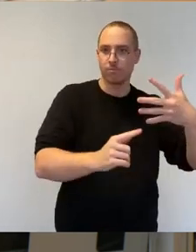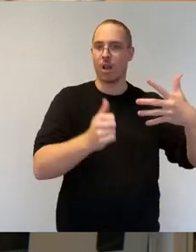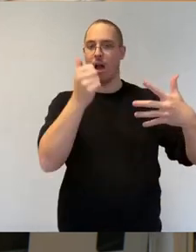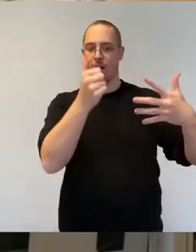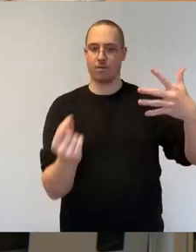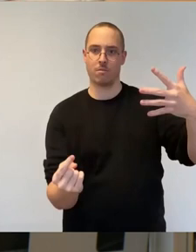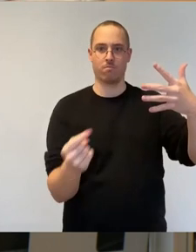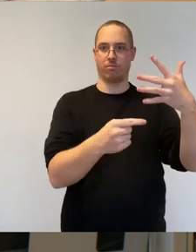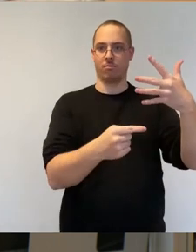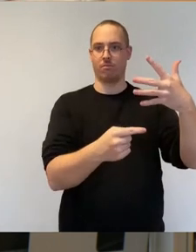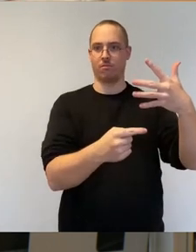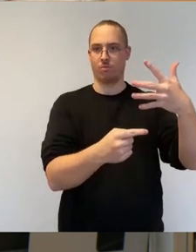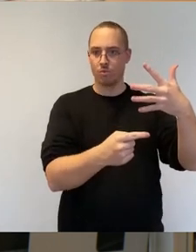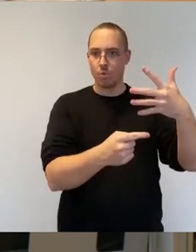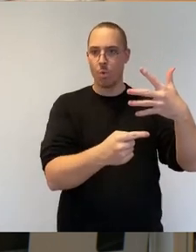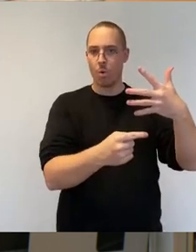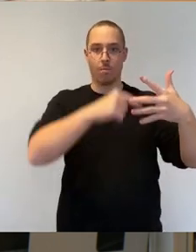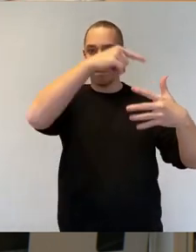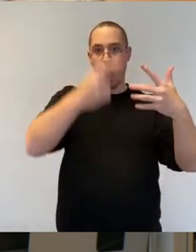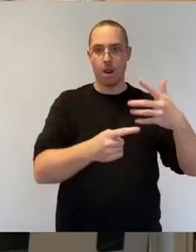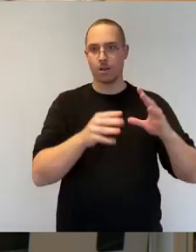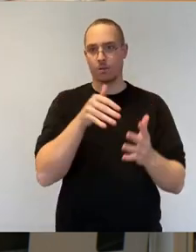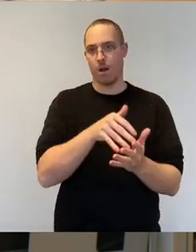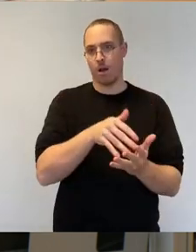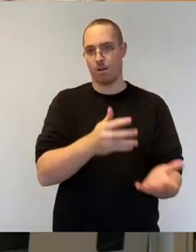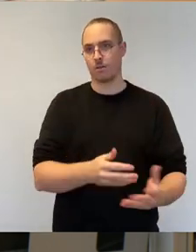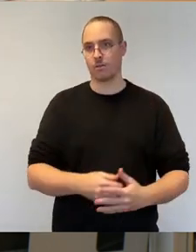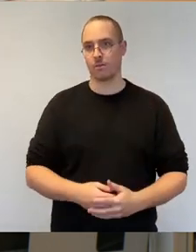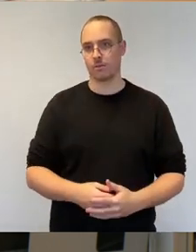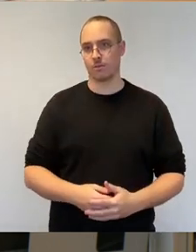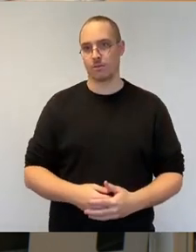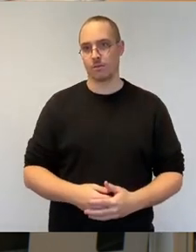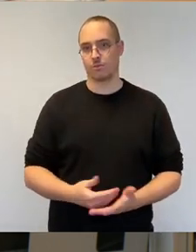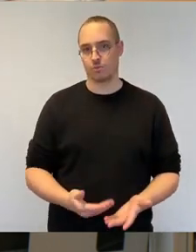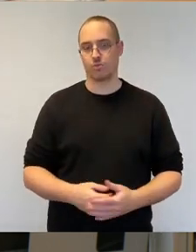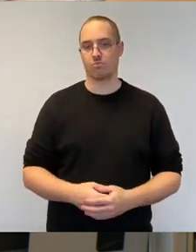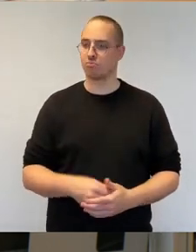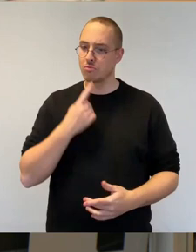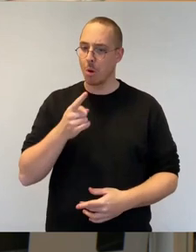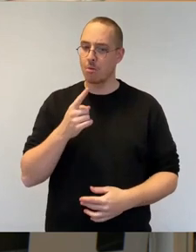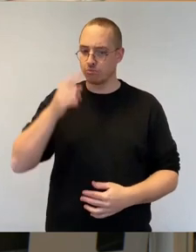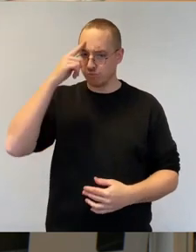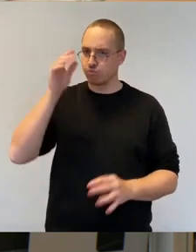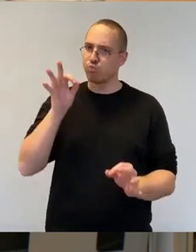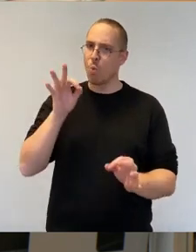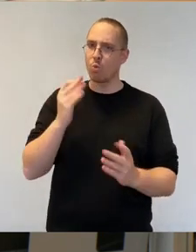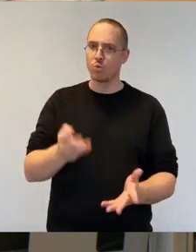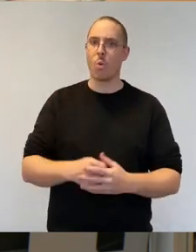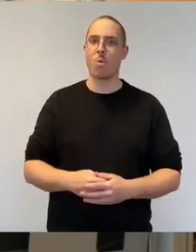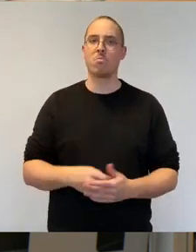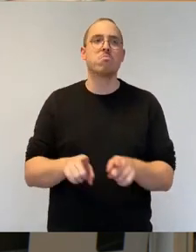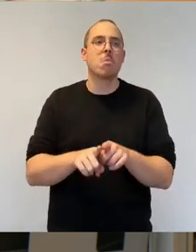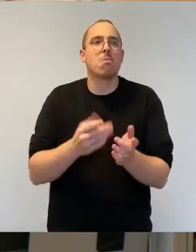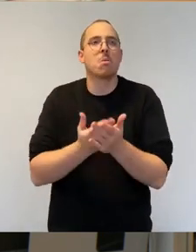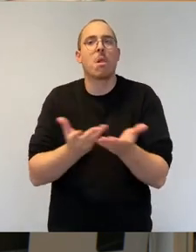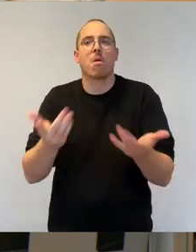sinnvollen Schritt, weil das auch ein Stück weit heißt, wir gehen auch an dieser Stelle mit der Zeit. Ich würde das durchaus vergleichen mit der elektronischen Gesundheitskarte für Geflüchtete,